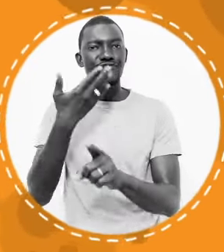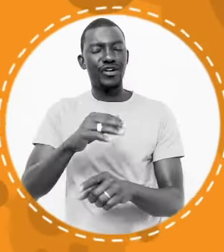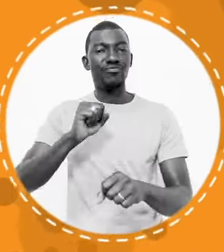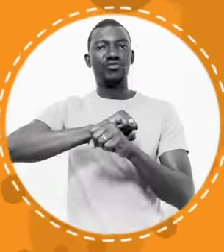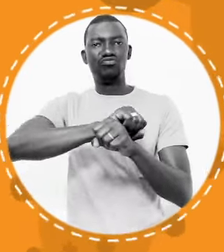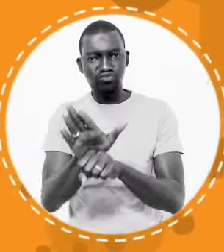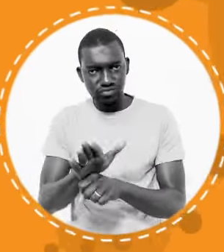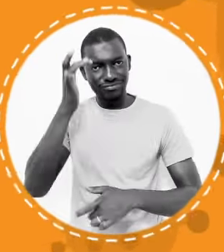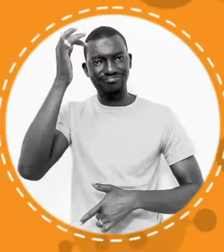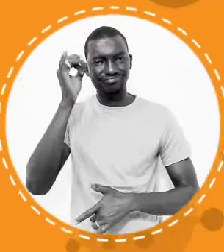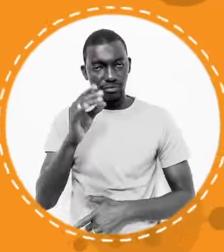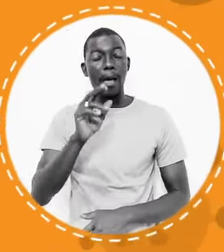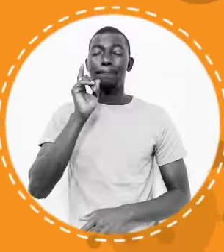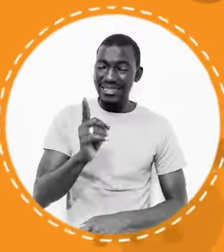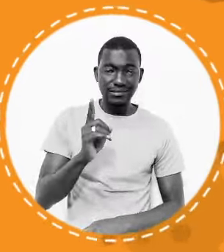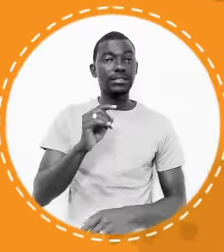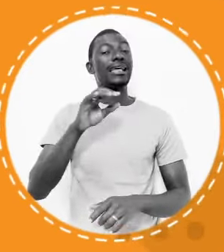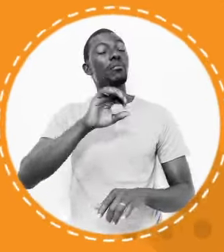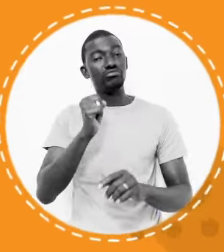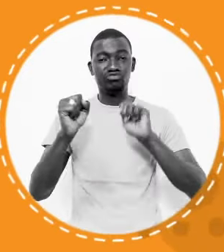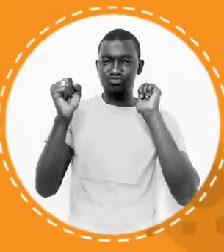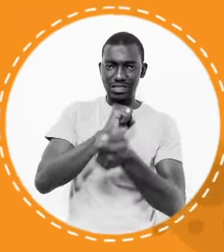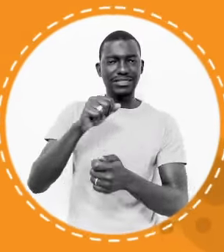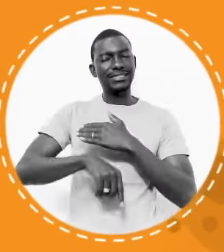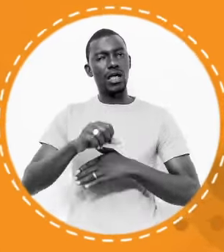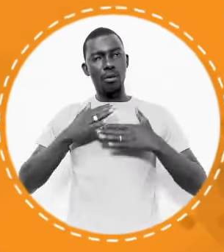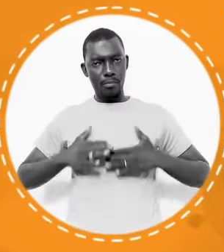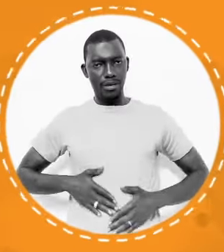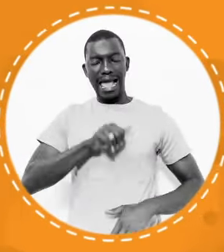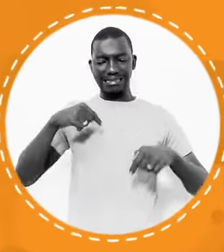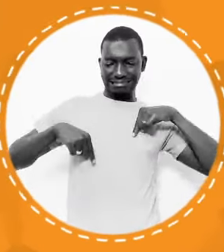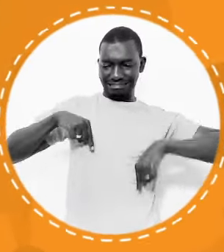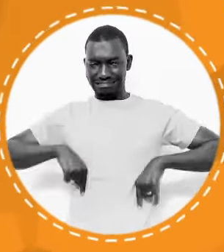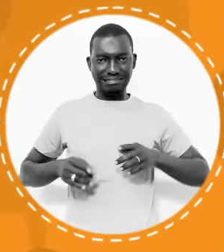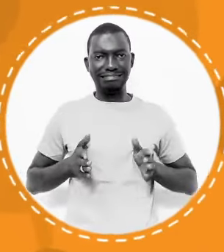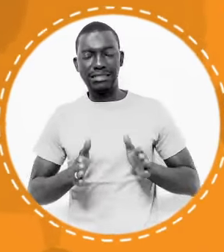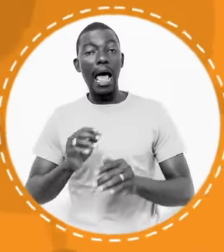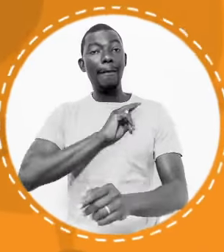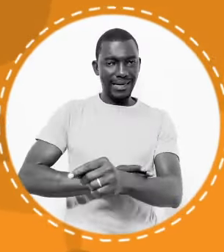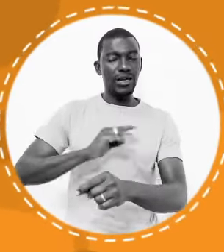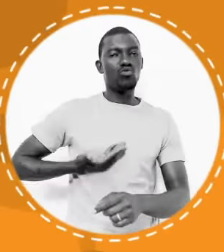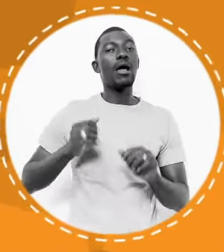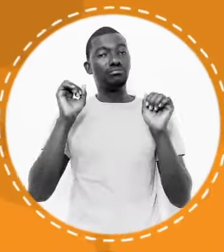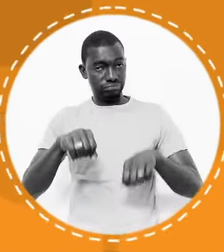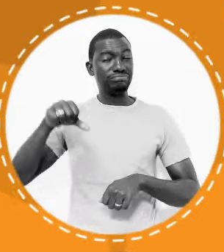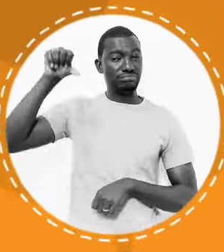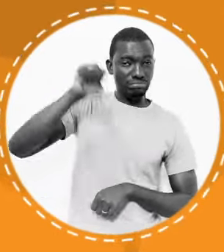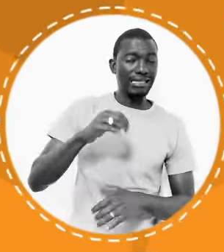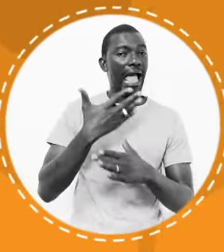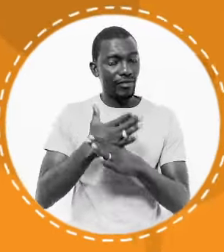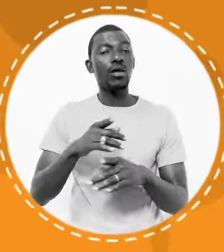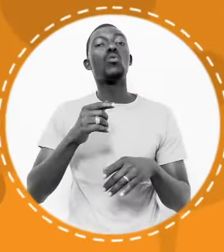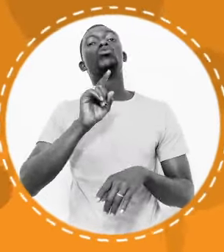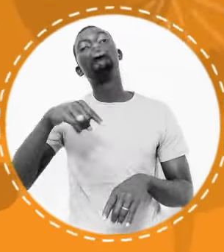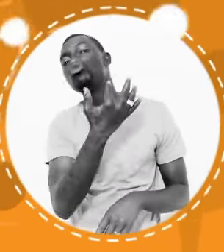coronavirus. Kononong chelal bandu andantako surutu no nge debbo redujo wala jibindo. Kuduwa dibenda